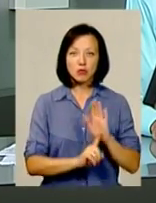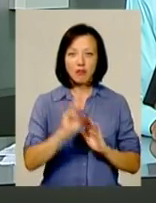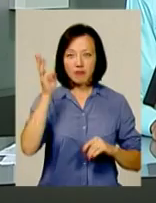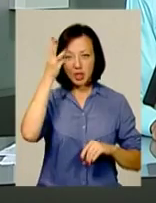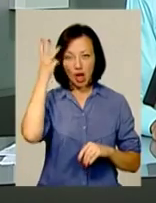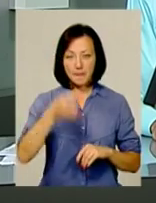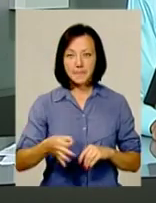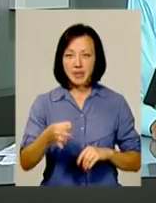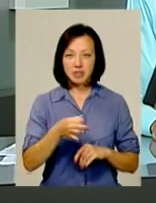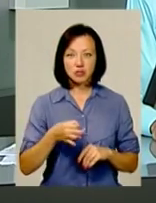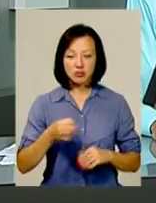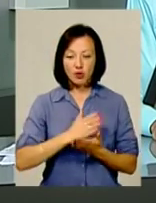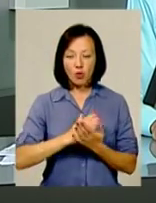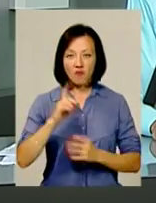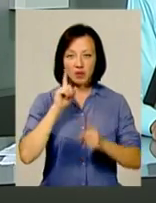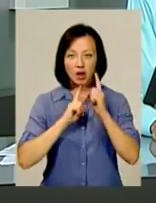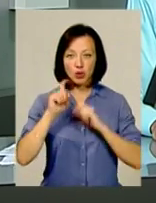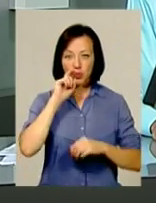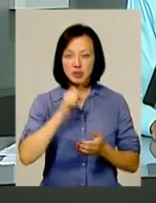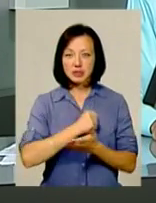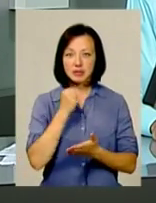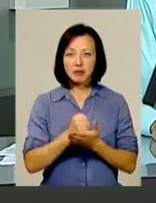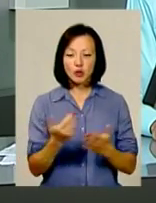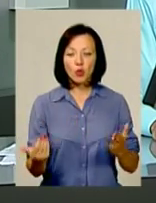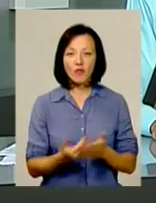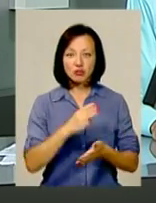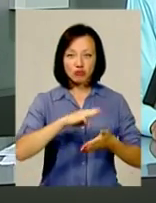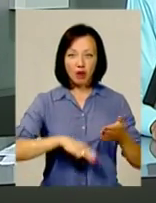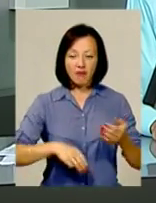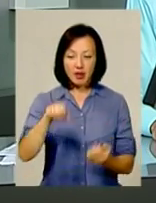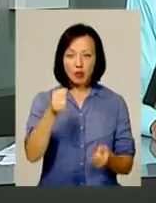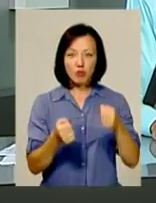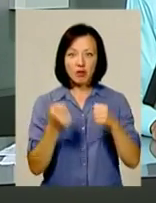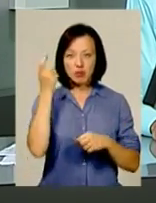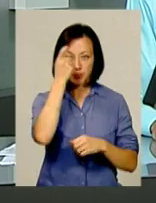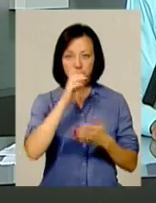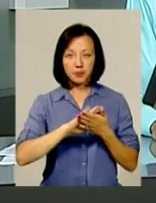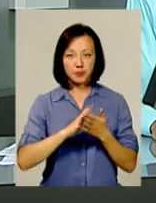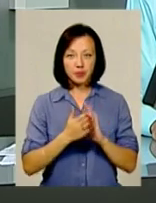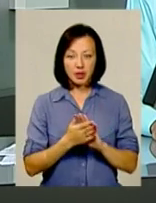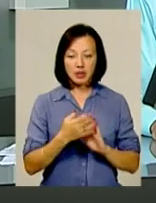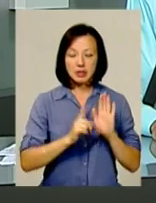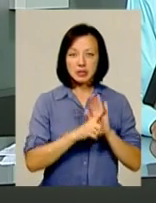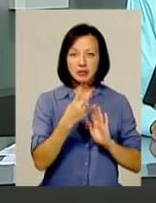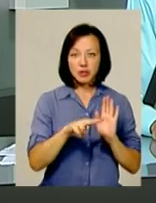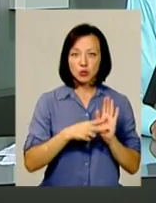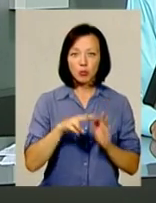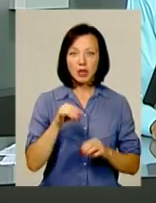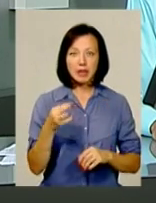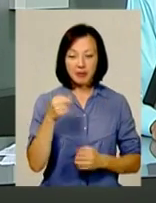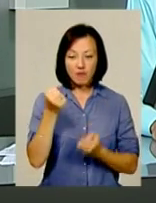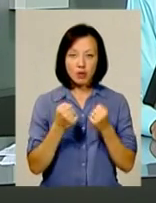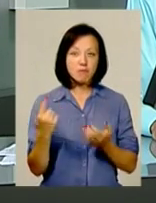Хмельниччині. Нагадаю, Верховна Рада України затвердила нові штрафи за кермування у нетверезому стані. З 27 липня водій,